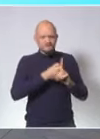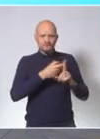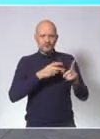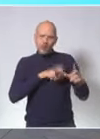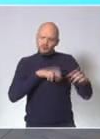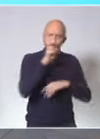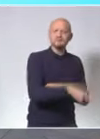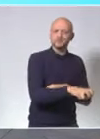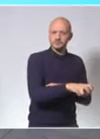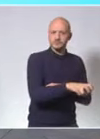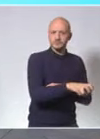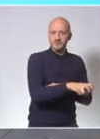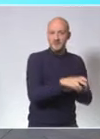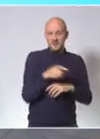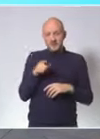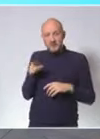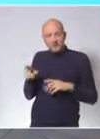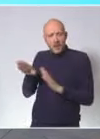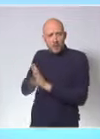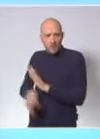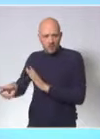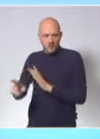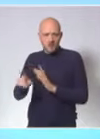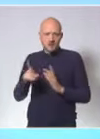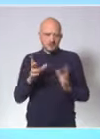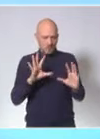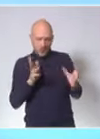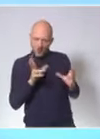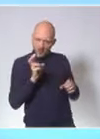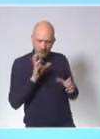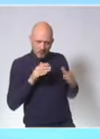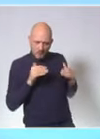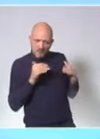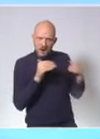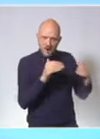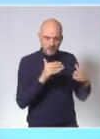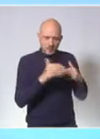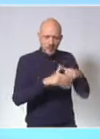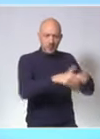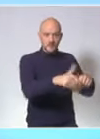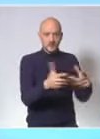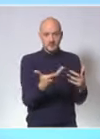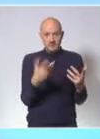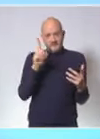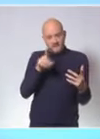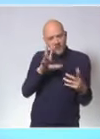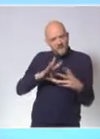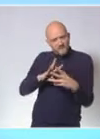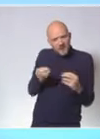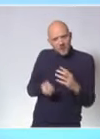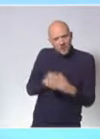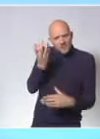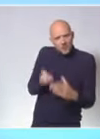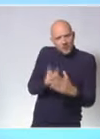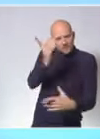conserver et nous adapter, comme nous avons toujours su le faire, à l'évolution des variants. Nous devons tout faire